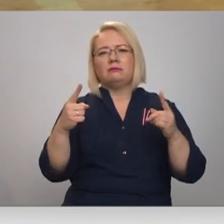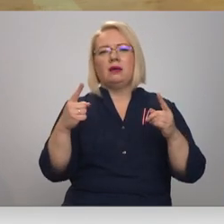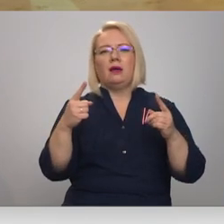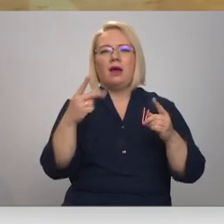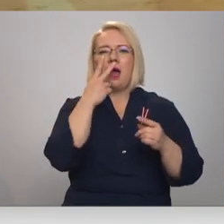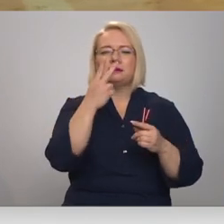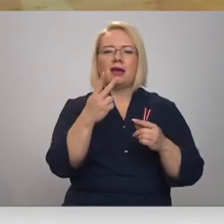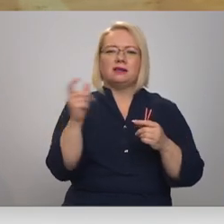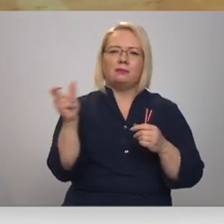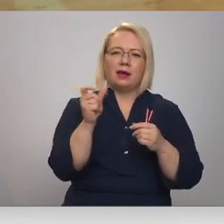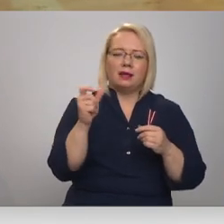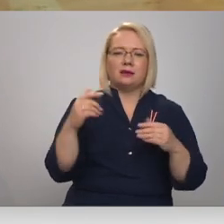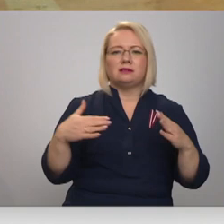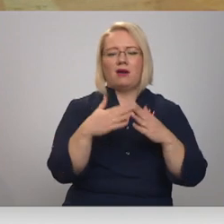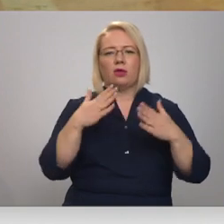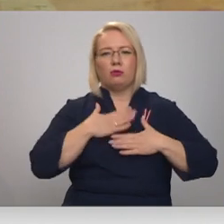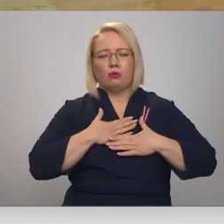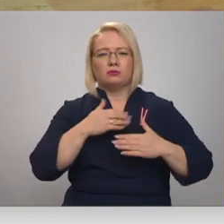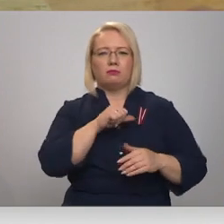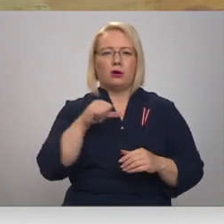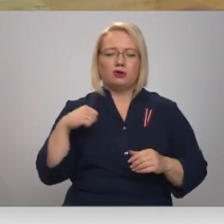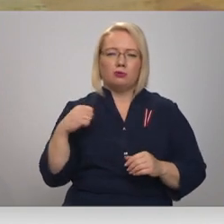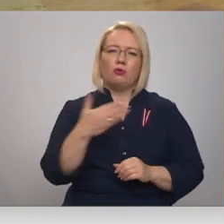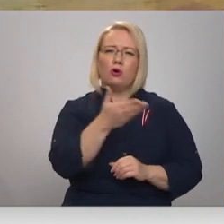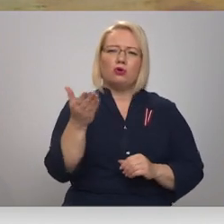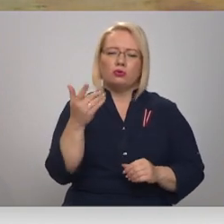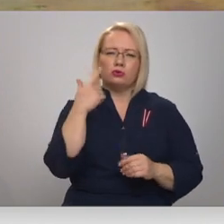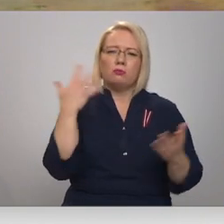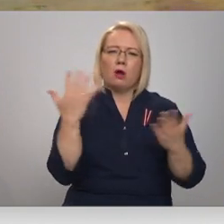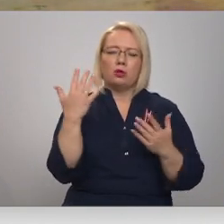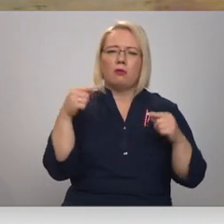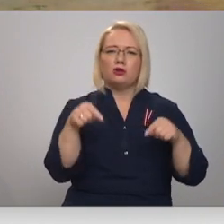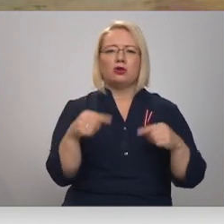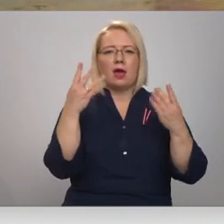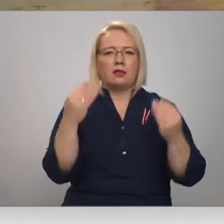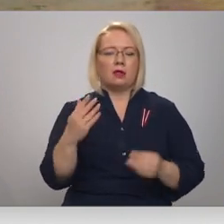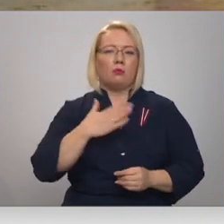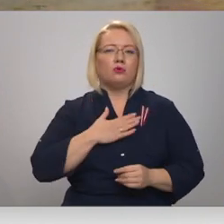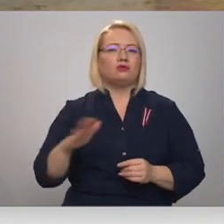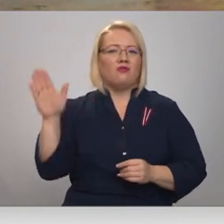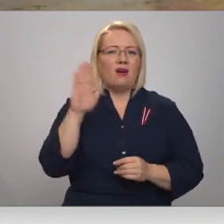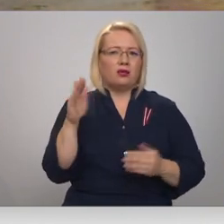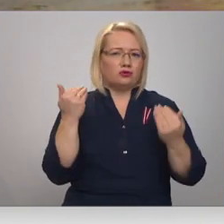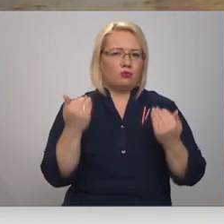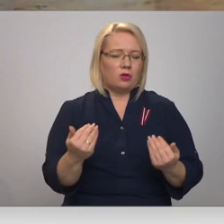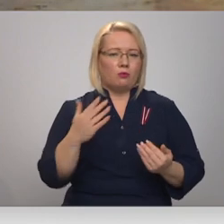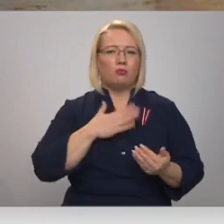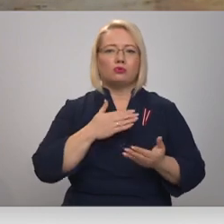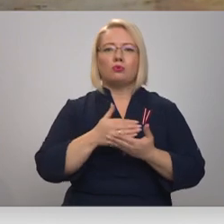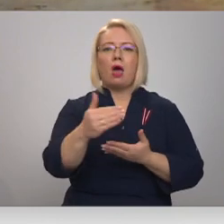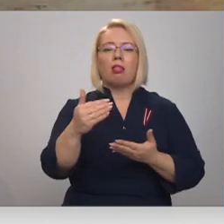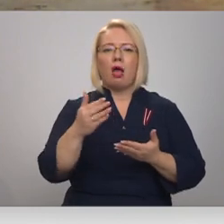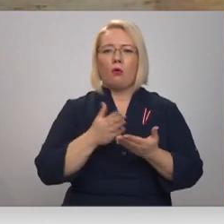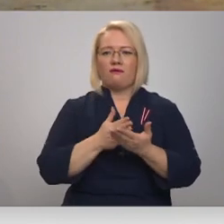šajā laikā mums pašiem. Ko jūs pārdomājat šajās dienās par mūsu valstu šodienu, par mūsu tālāko virzību?